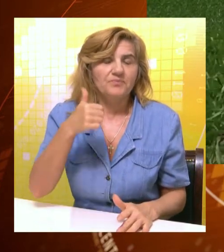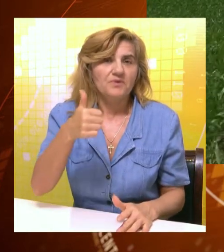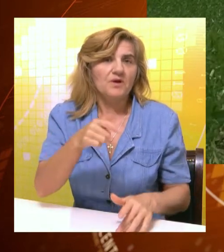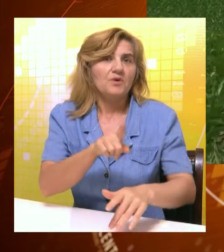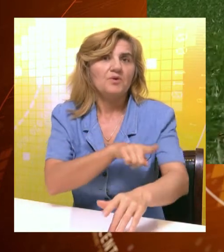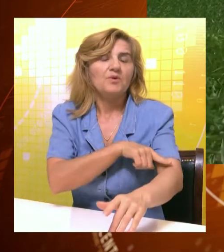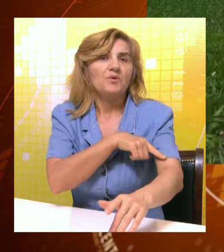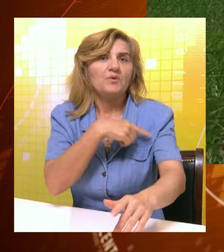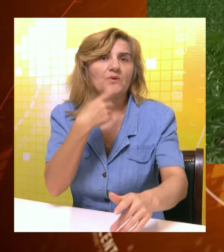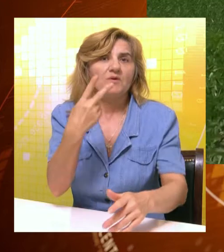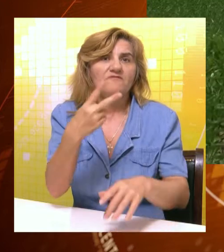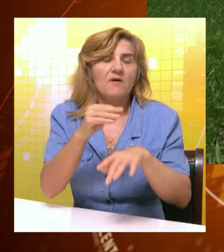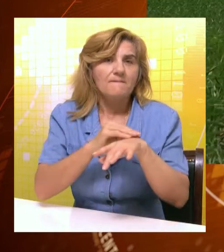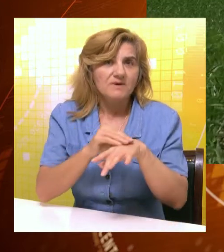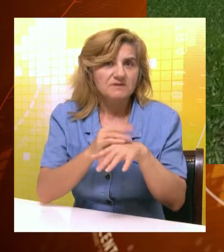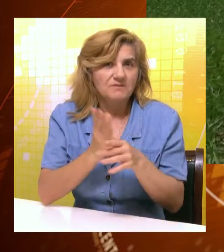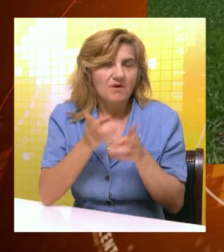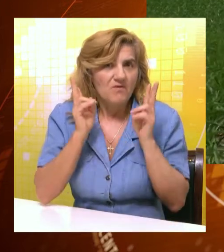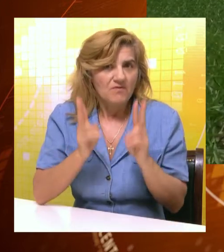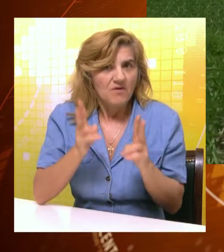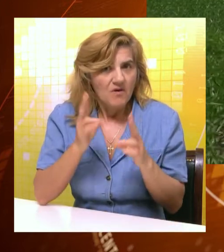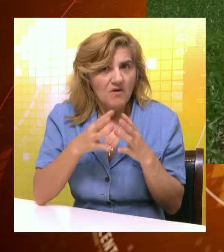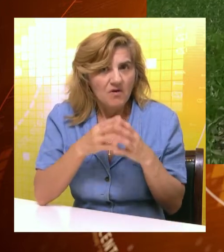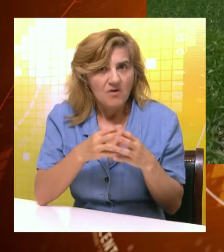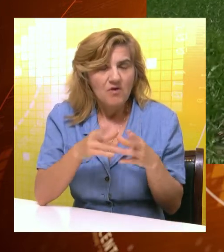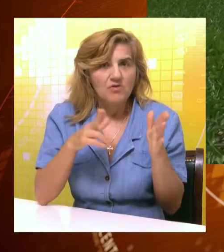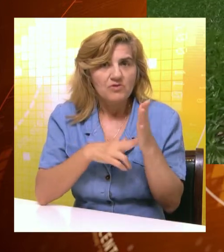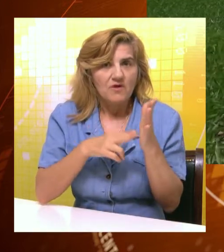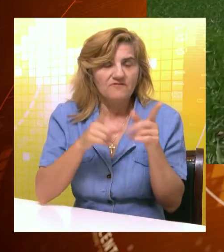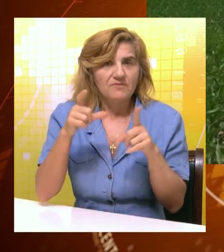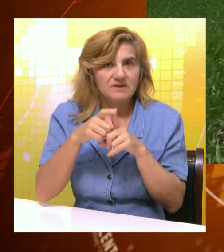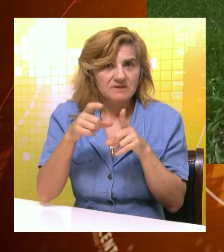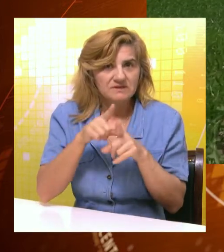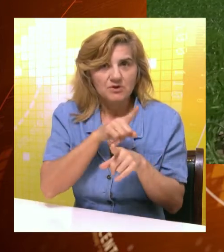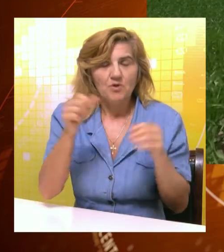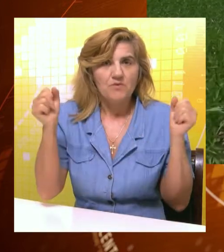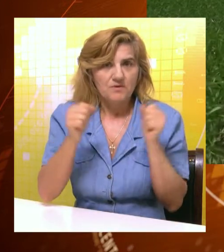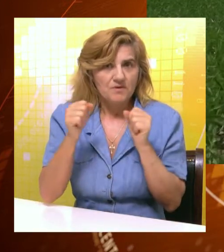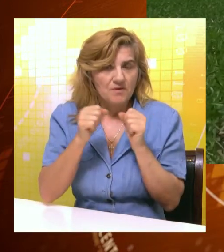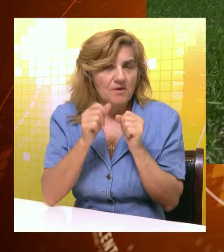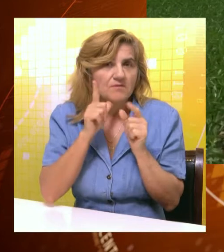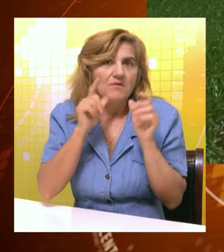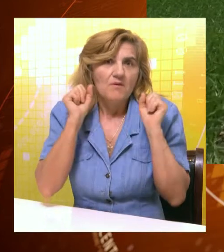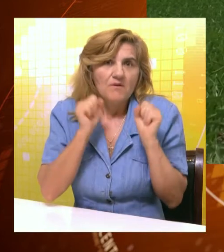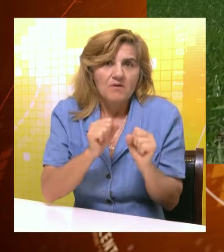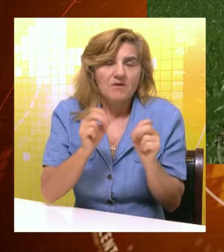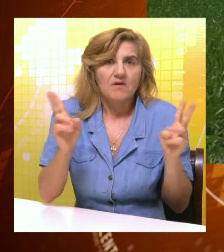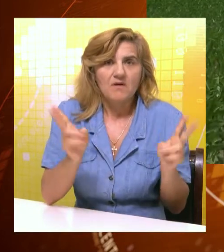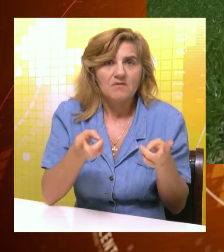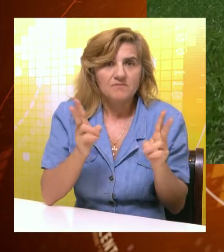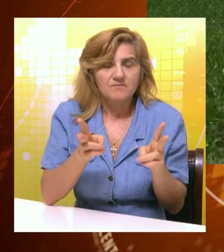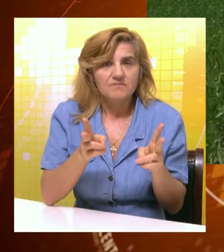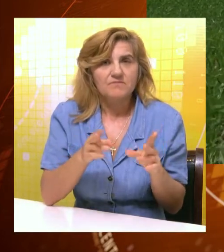jedan dugi, dugi, dvomesečni mraz praktično, od kraja novembra pa skoro do kraja jano, ali je bilo sve smrznuto.